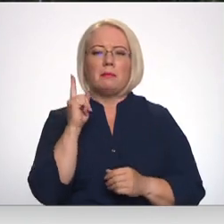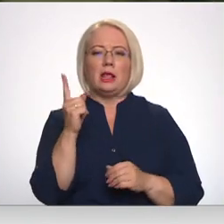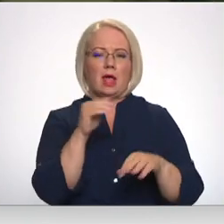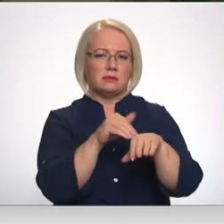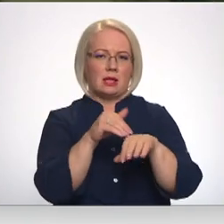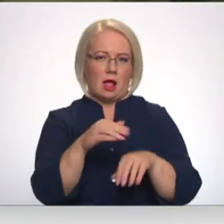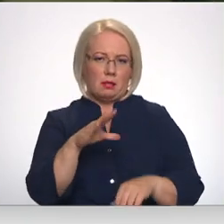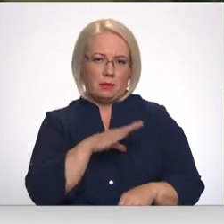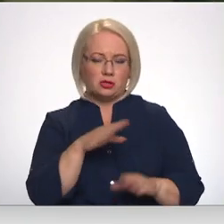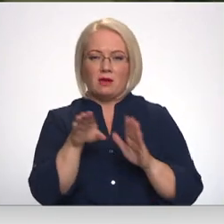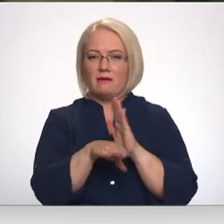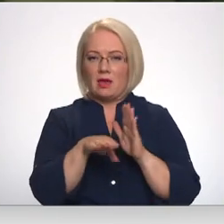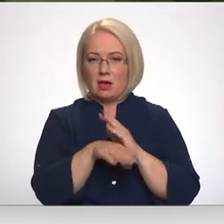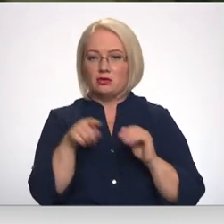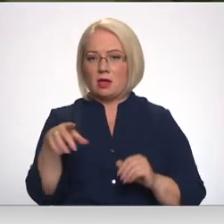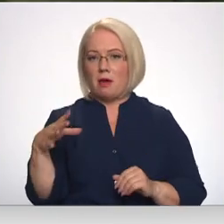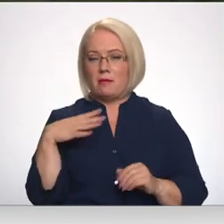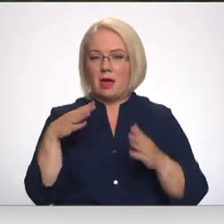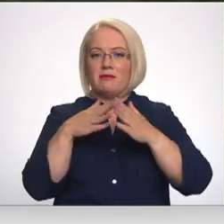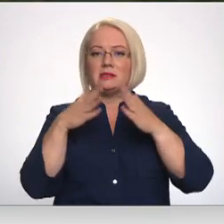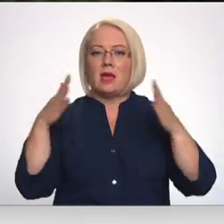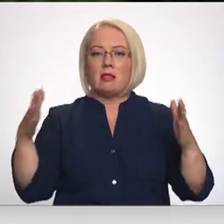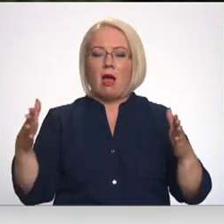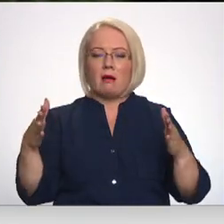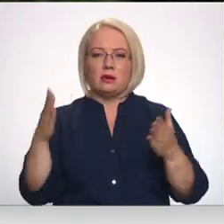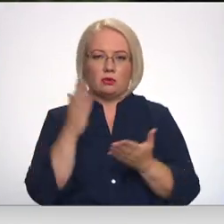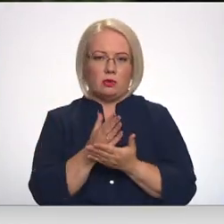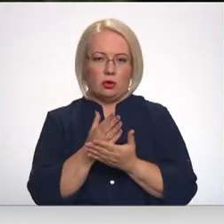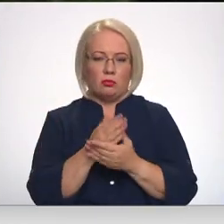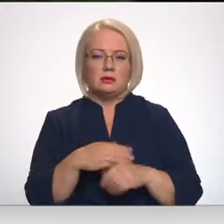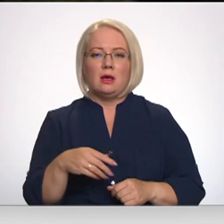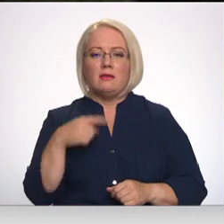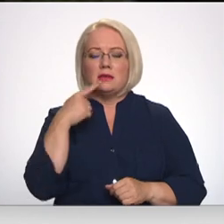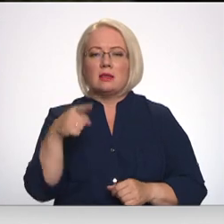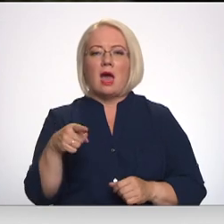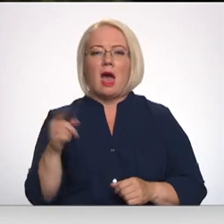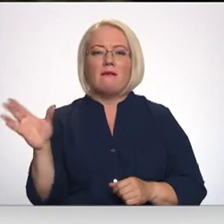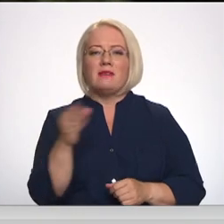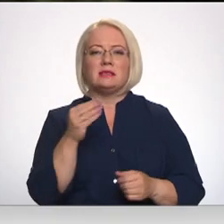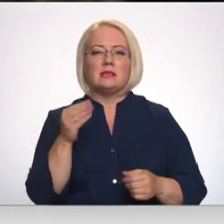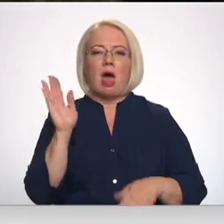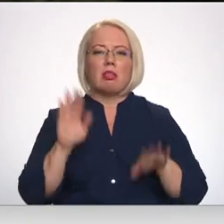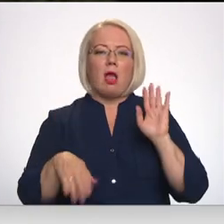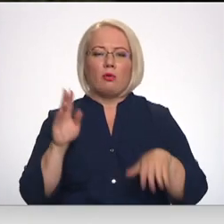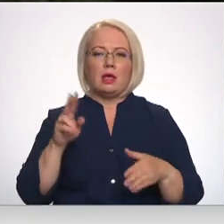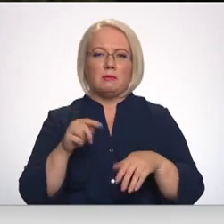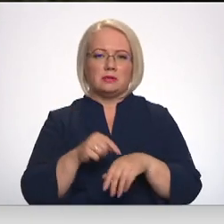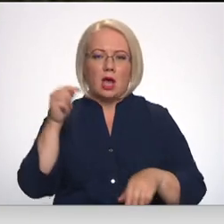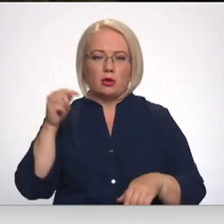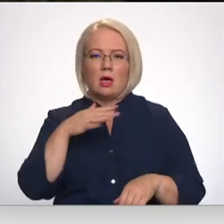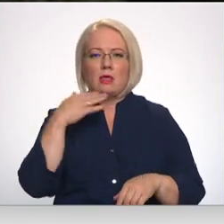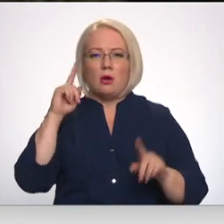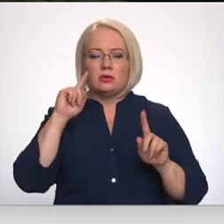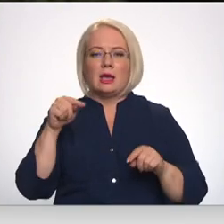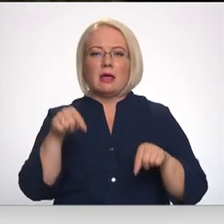bijuši. Vienkārši šī bija tāda pagaidām lielākā epizoda. Tā visatļautības sajūta, jo ļoti daudz zina, ka šeit nav